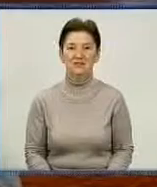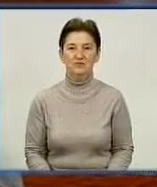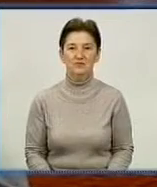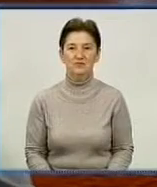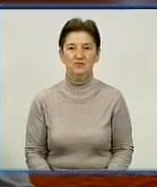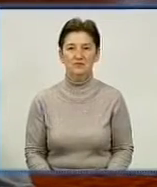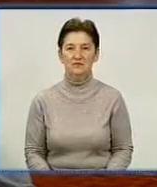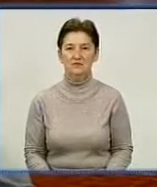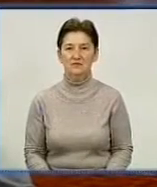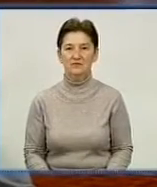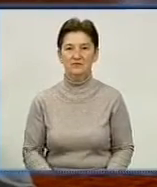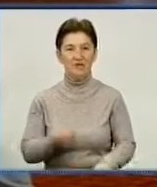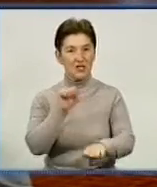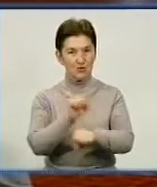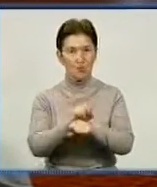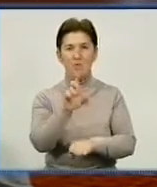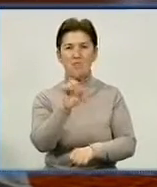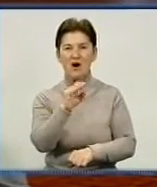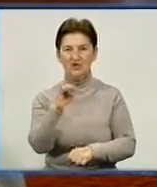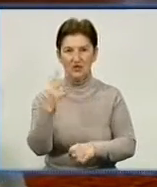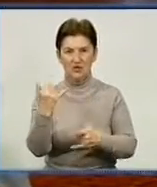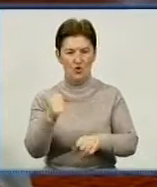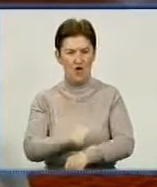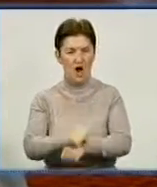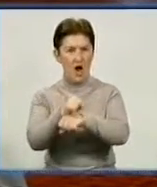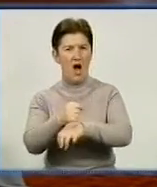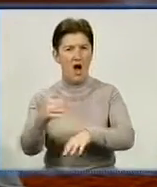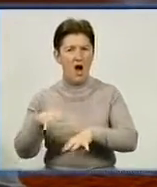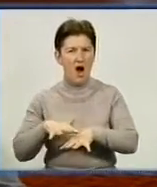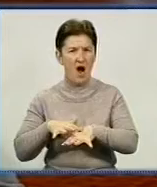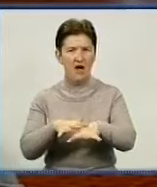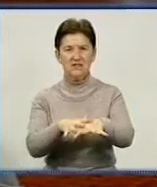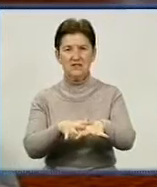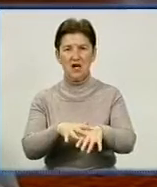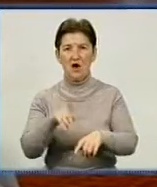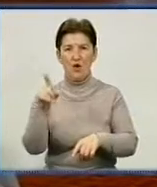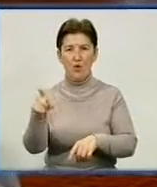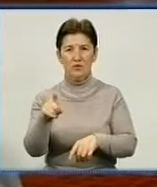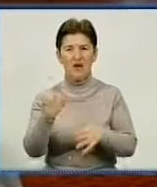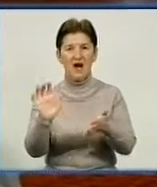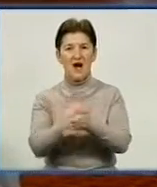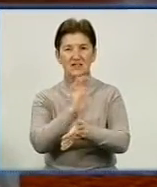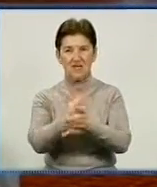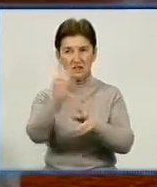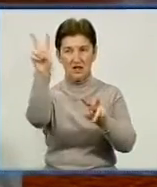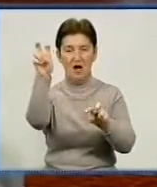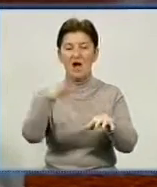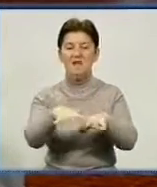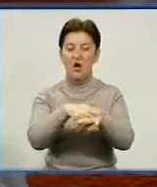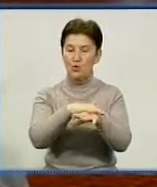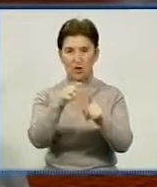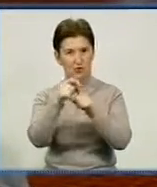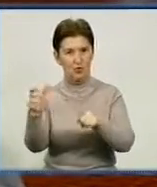Стоп Бажан. Акцію під такою назвою влаштували в Кірвограді активісти Євромайдану. Вони пікетували редакцію газети «Народне слово» і вимагали